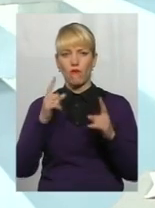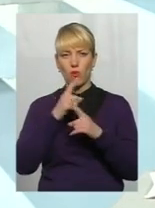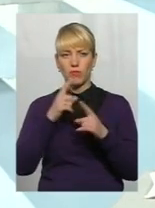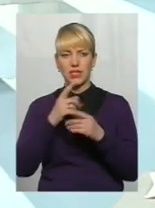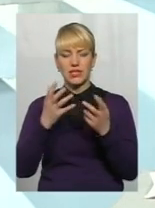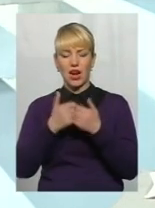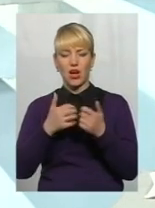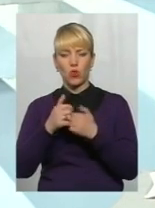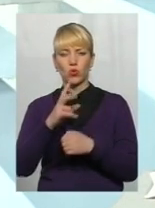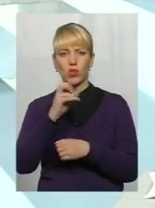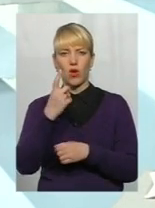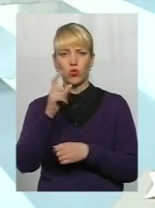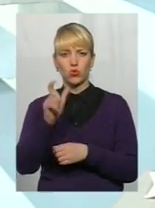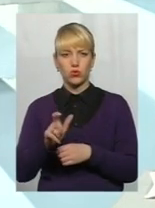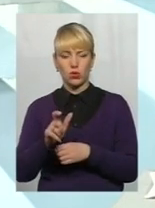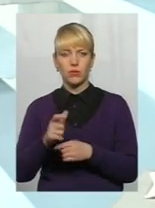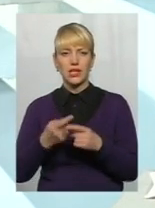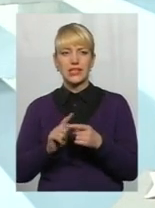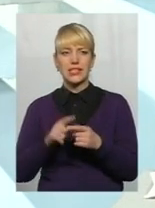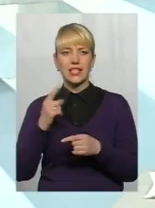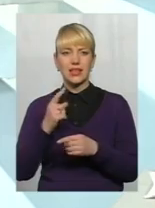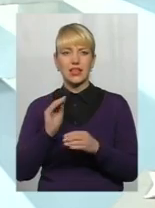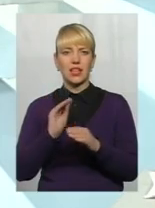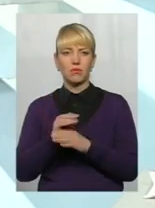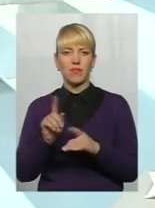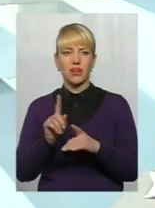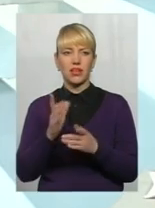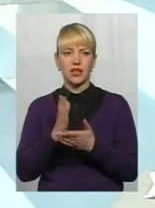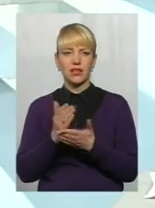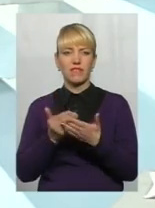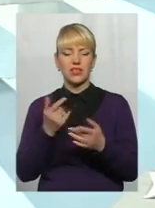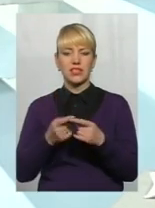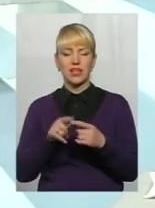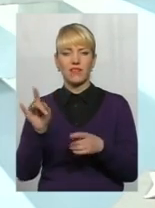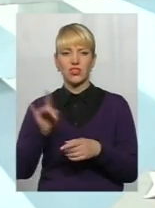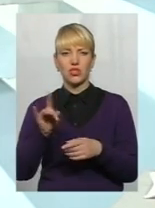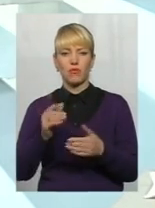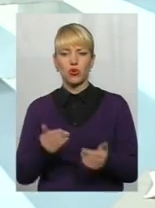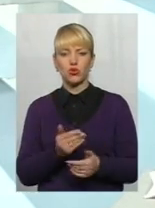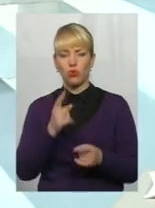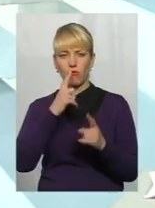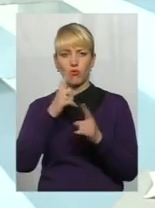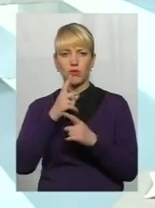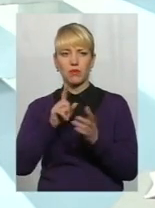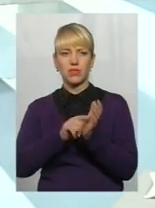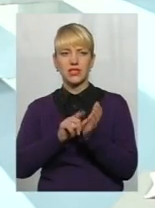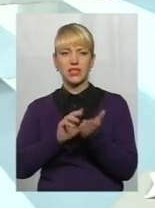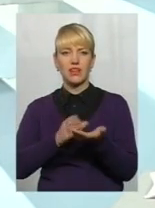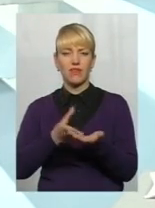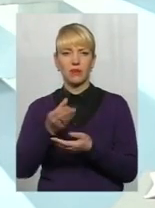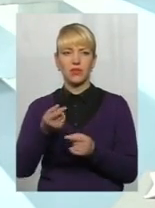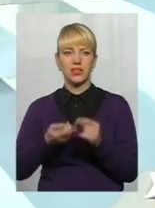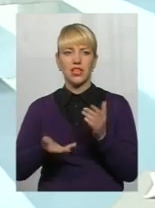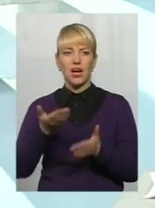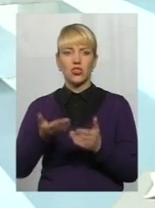розрахунку на одну особу. Це єдина надбавка, яка йде від цієї величини прожиткового мінімуму в пенсійній виплаті, тобто вона,